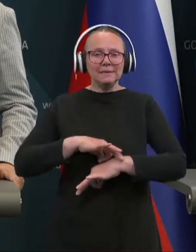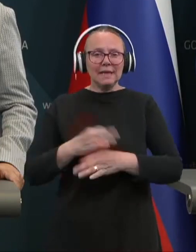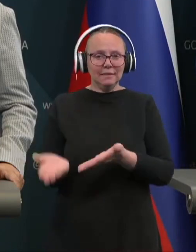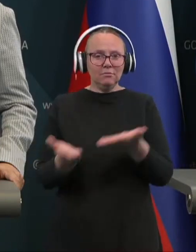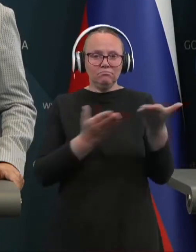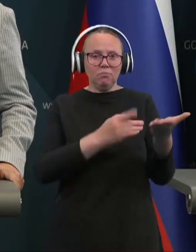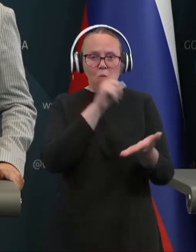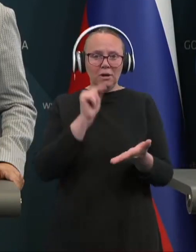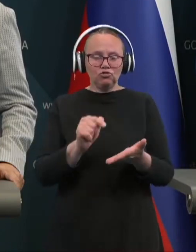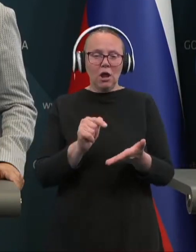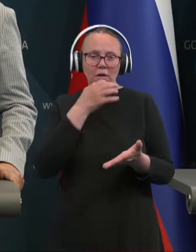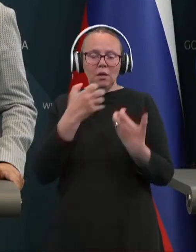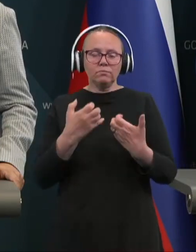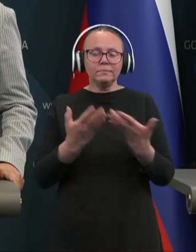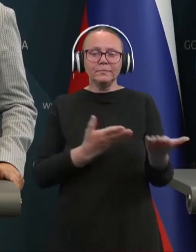voljo za vprašanje.